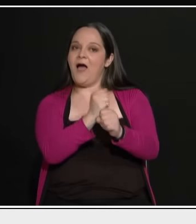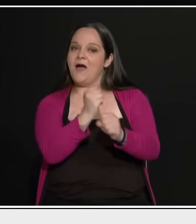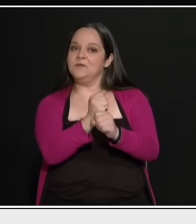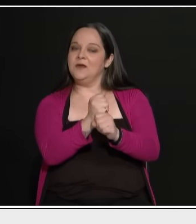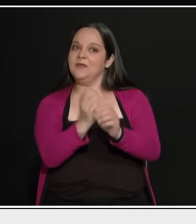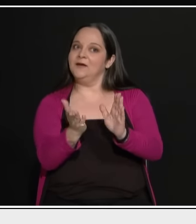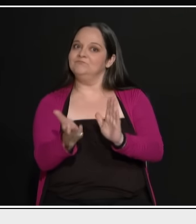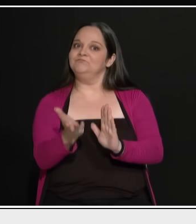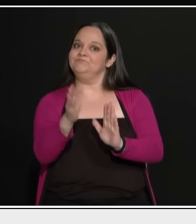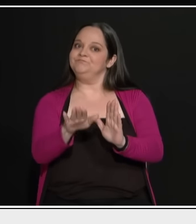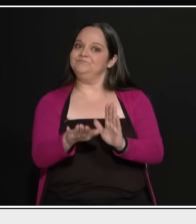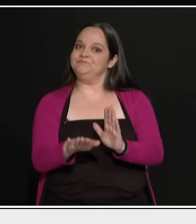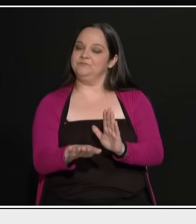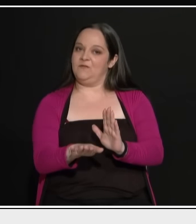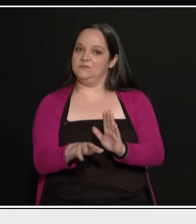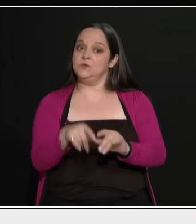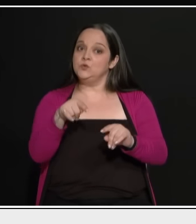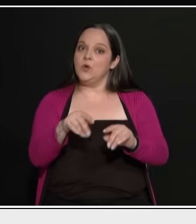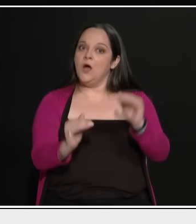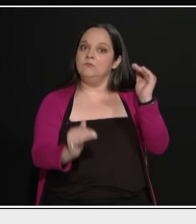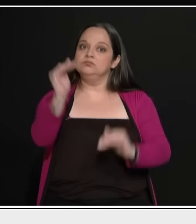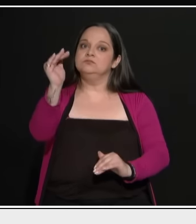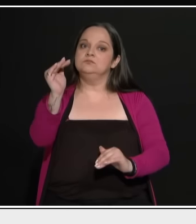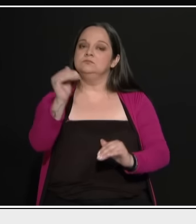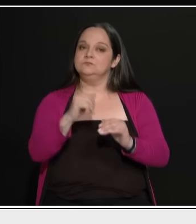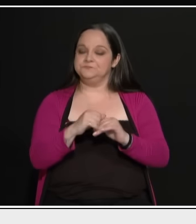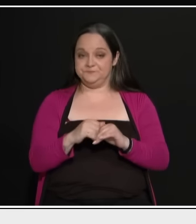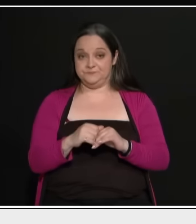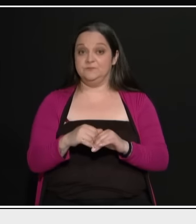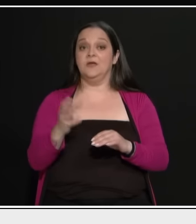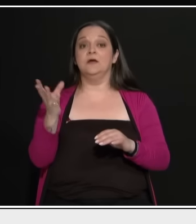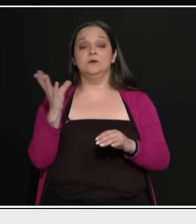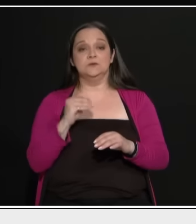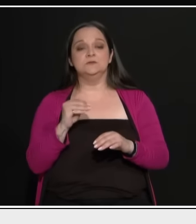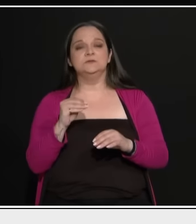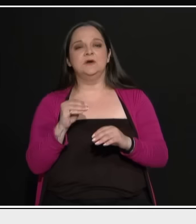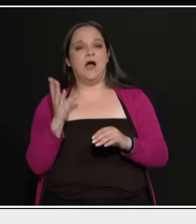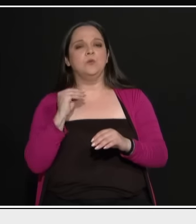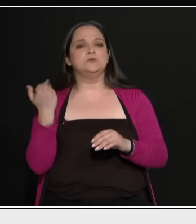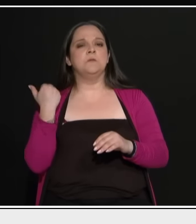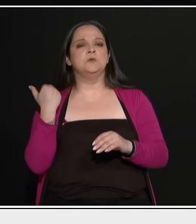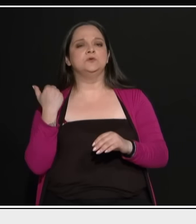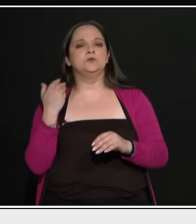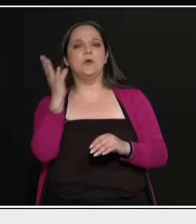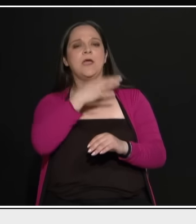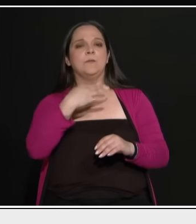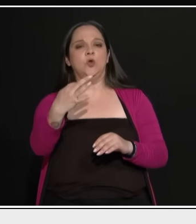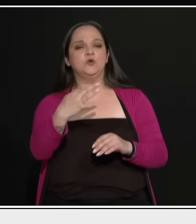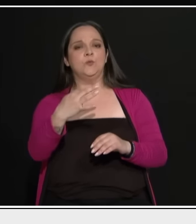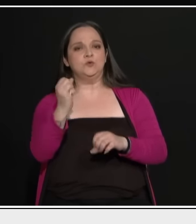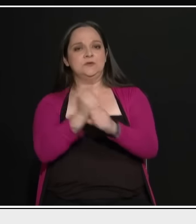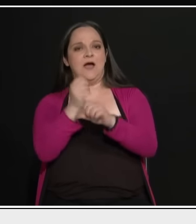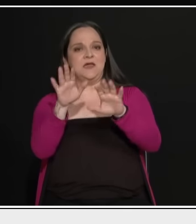ανεργίας, άκουσα πρόσφατα τον κυβερνητικό εκπρόσωπο να λέω ότι έχει μειωθεί η ανεργία